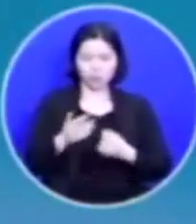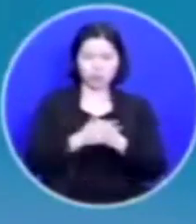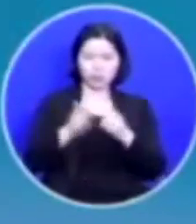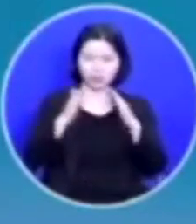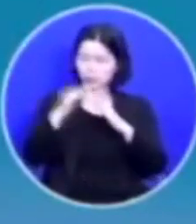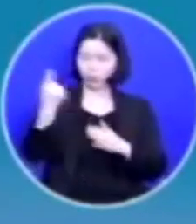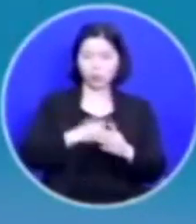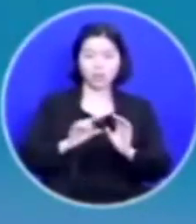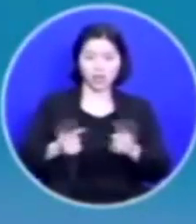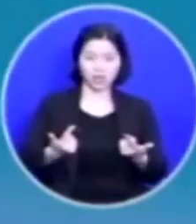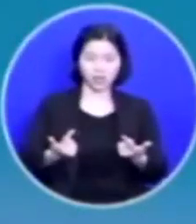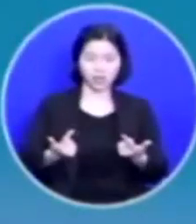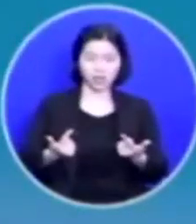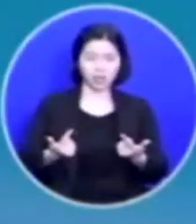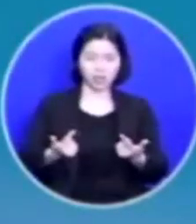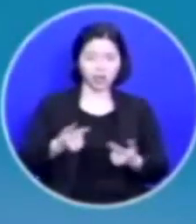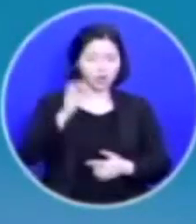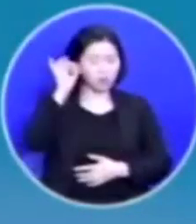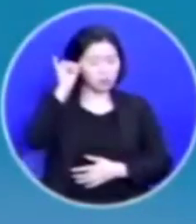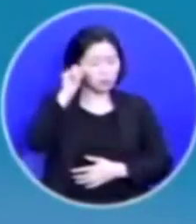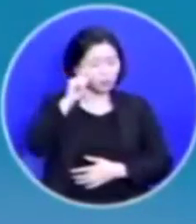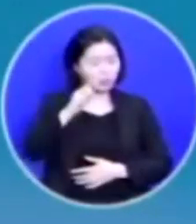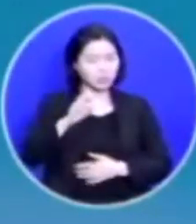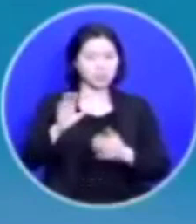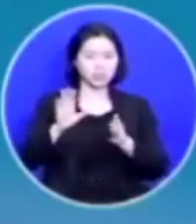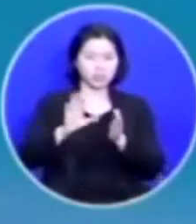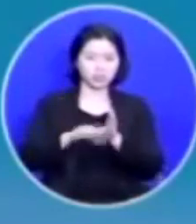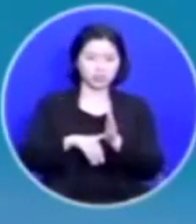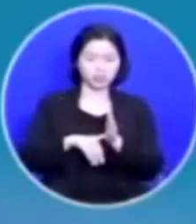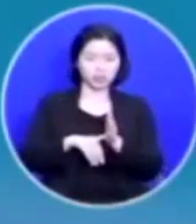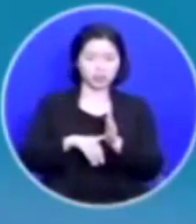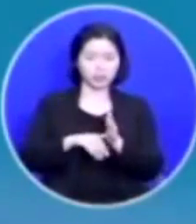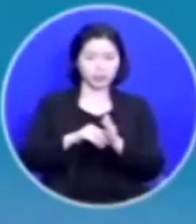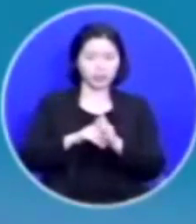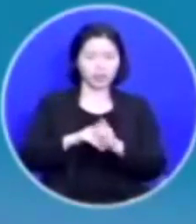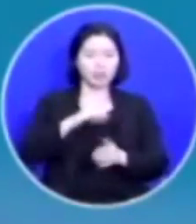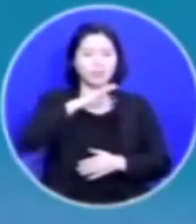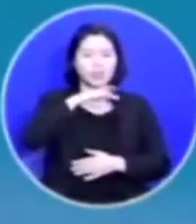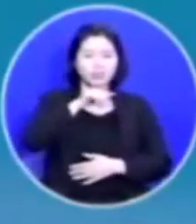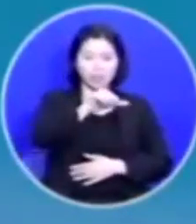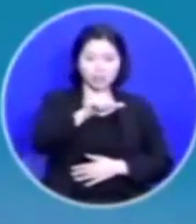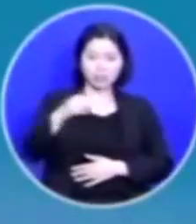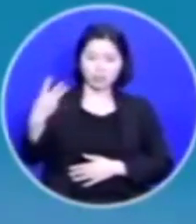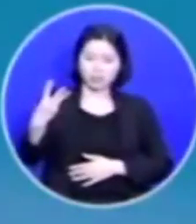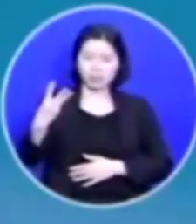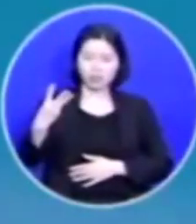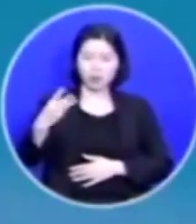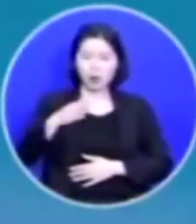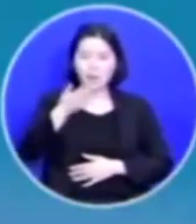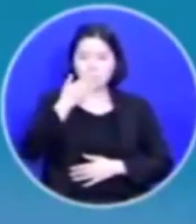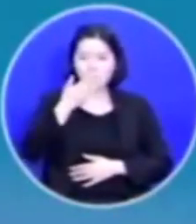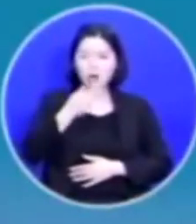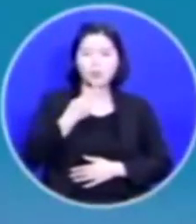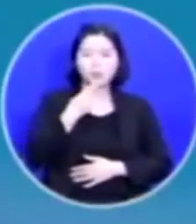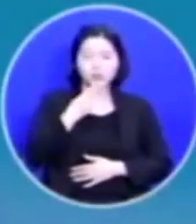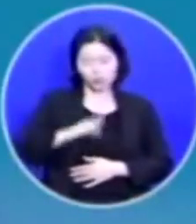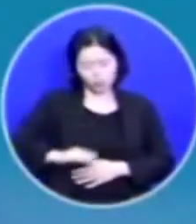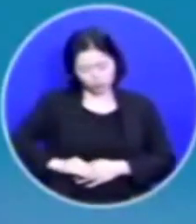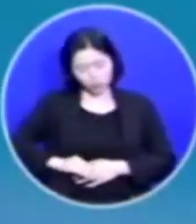들어오시지 않아요 며칠째에 5살, 3살 된 두 아이가 밥을 먹지 못하고 굵고 있는 거예요